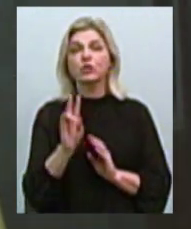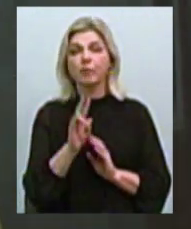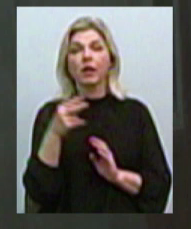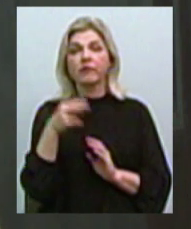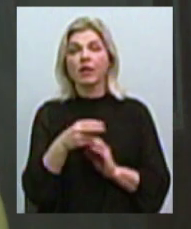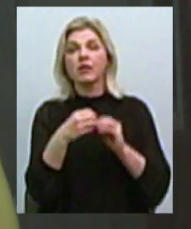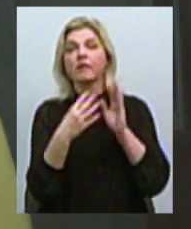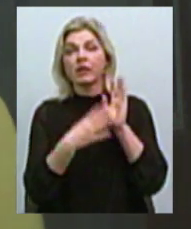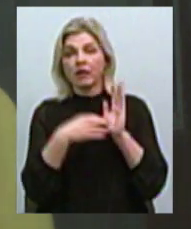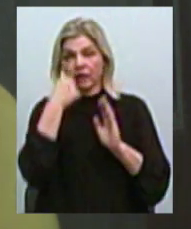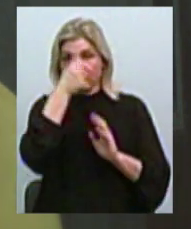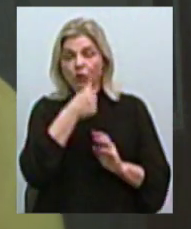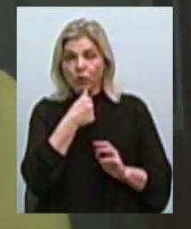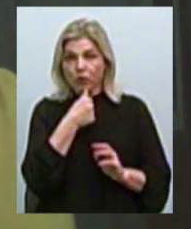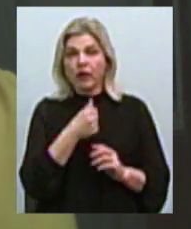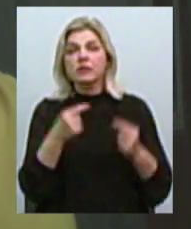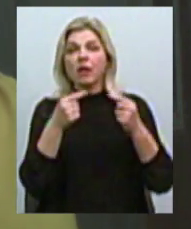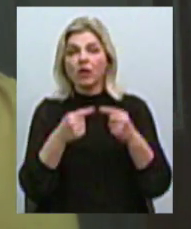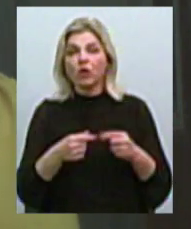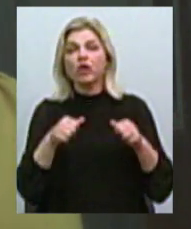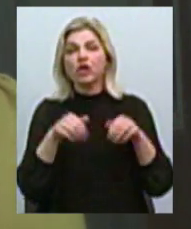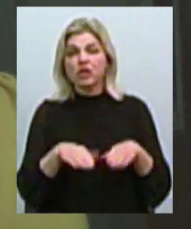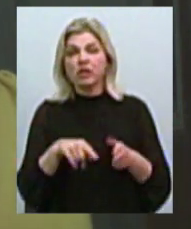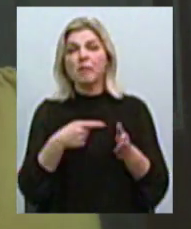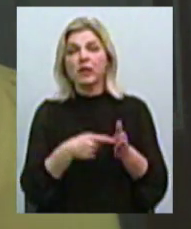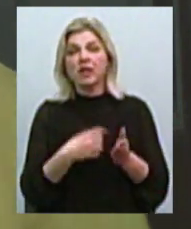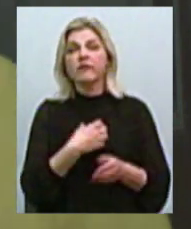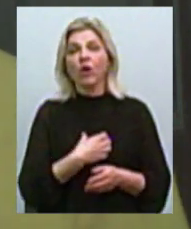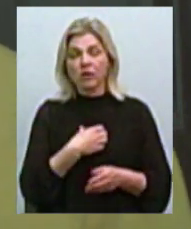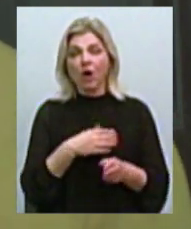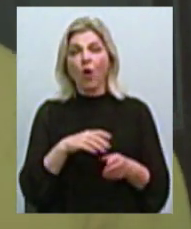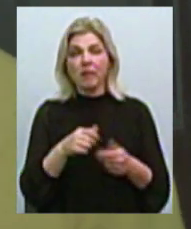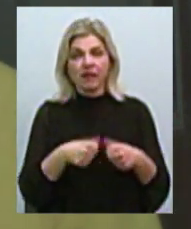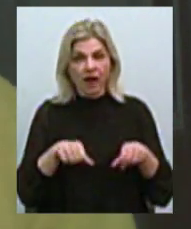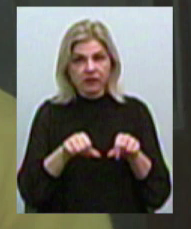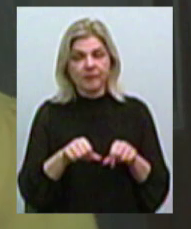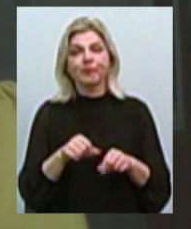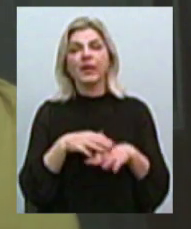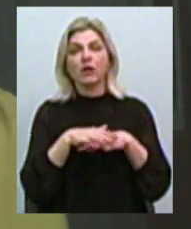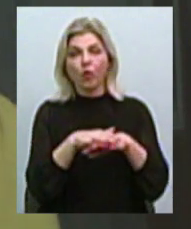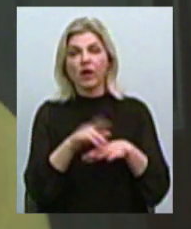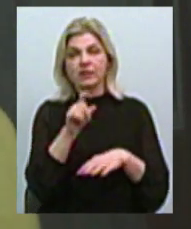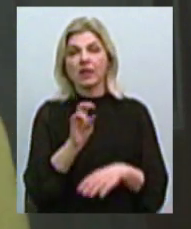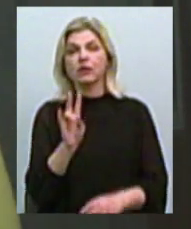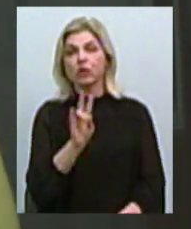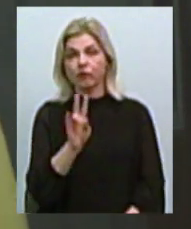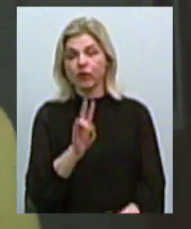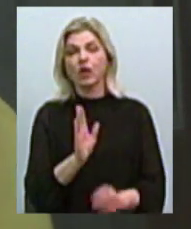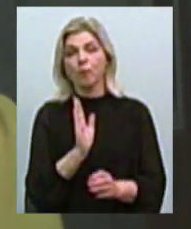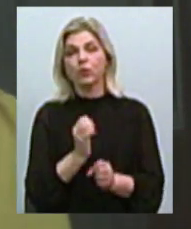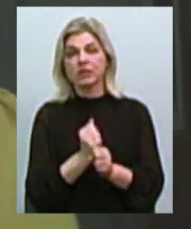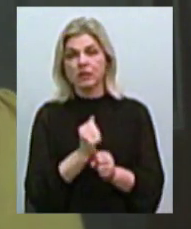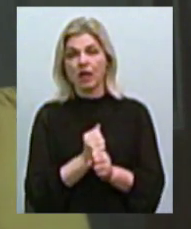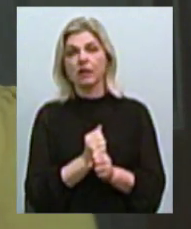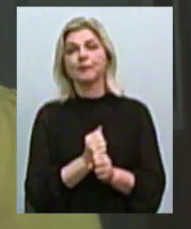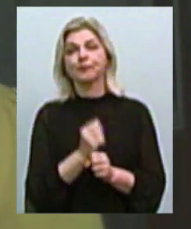2019 року згідно з рішенням міського виконавчого комітету. Нарахування за листопад місяць ми проведемо без